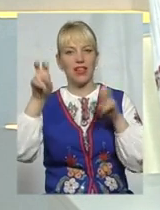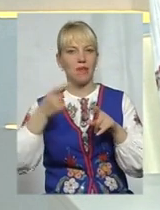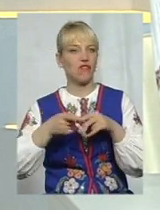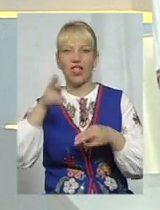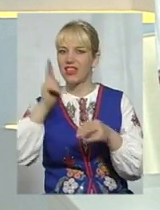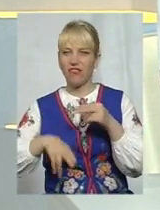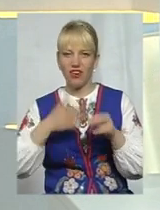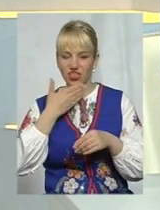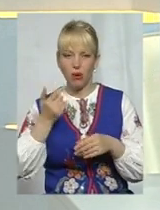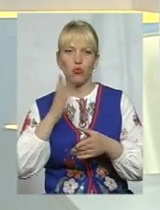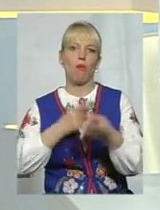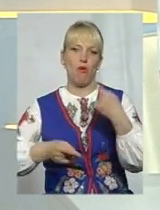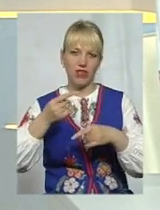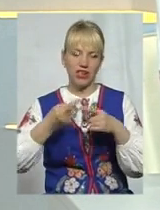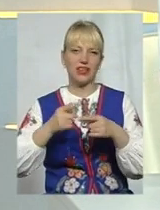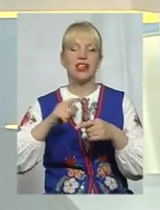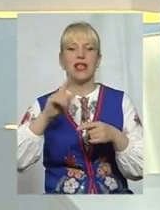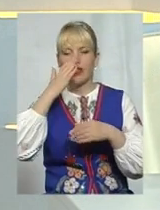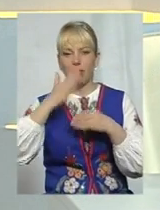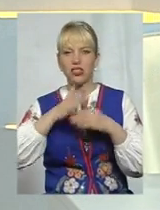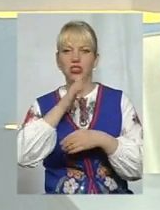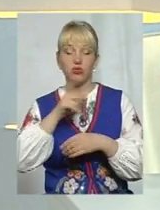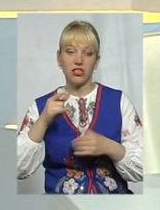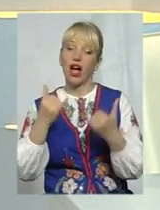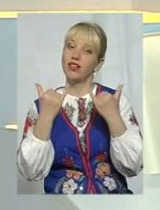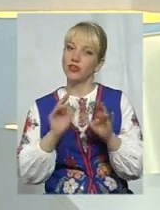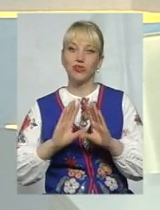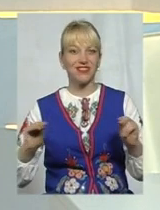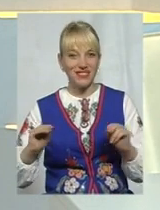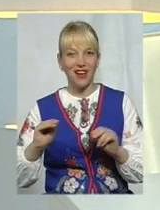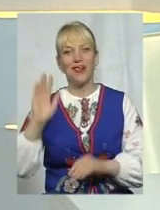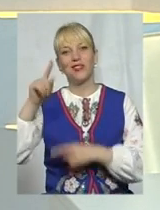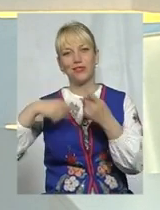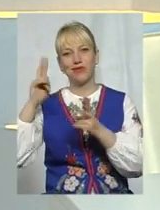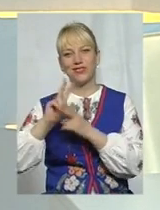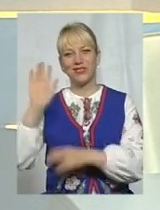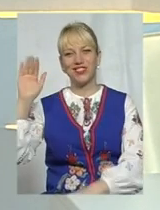вичерпана. Будемо до неї повертатися найближчим часом. А на сьогодні все. Побачимось!